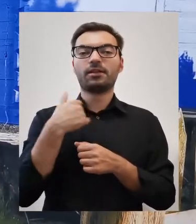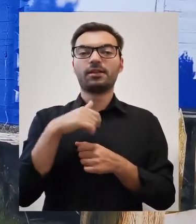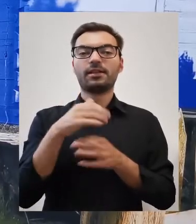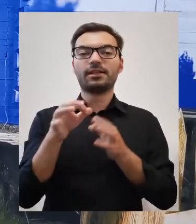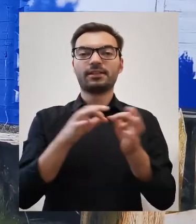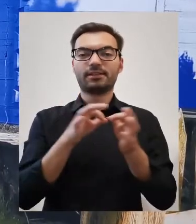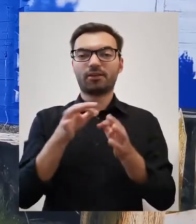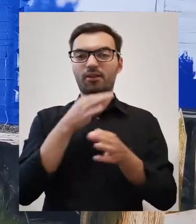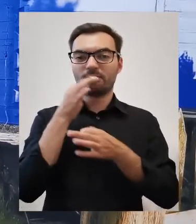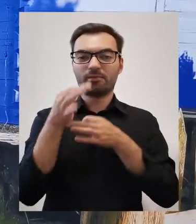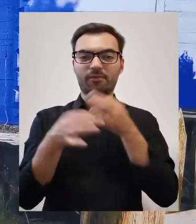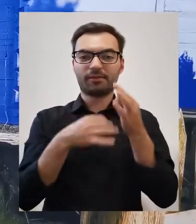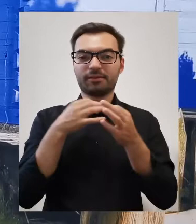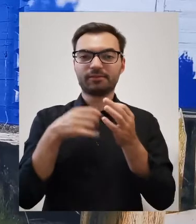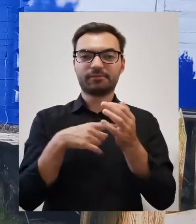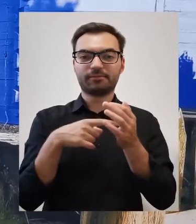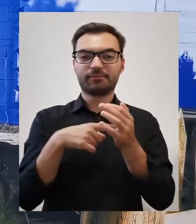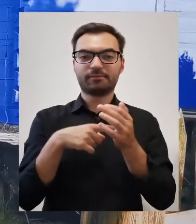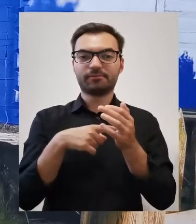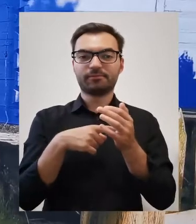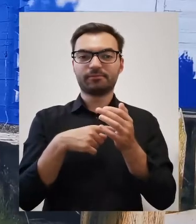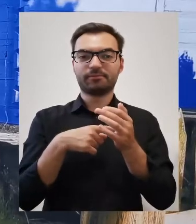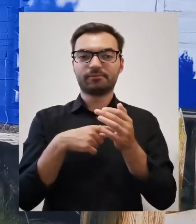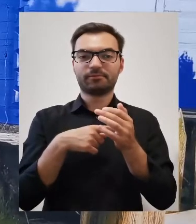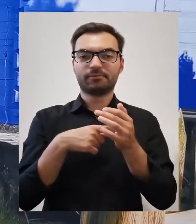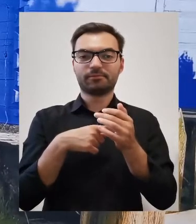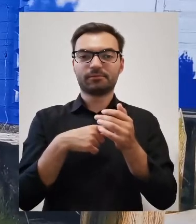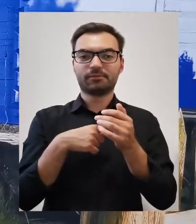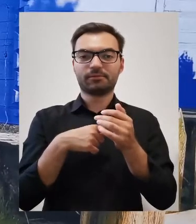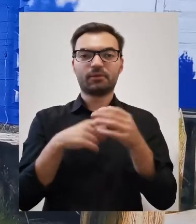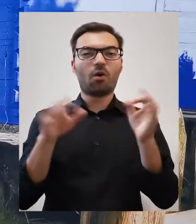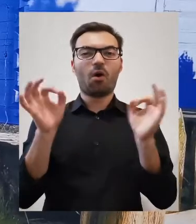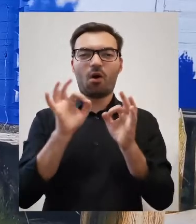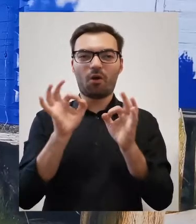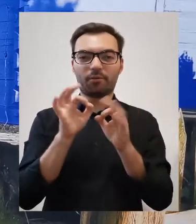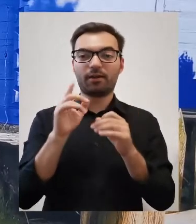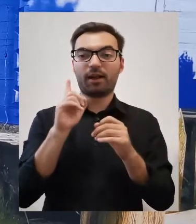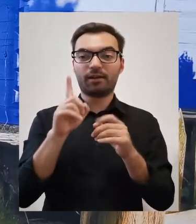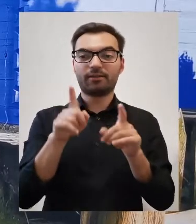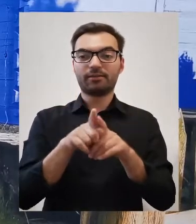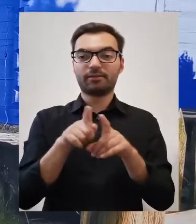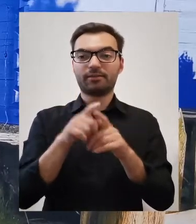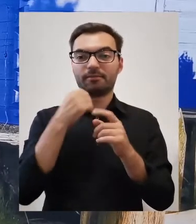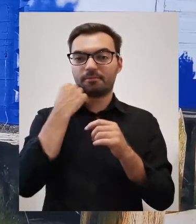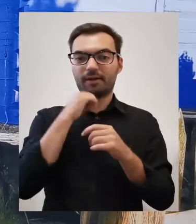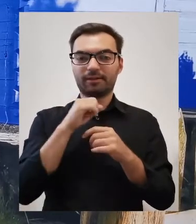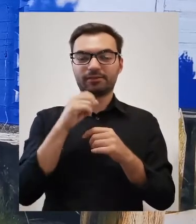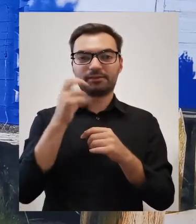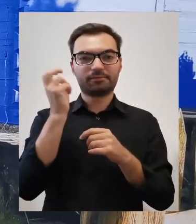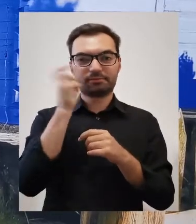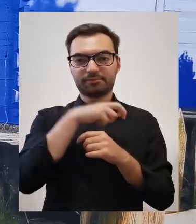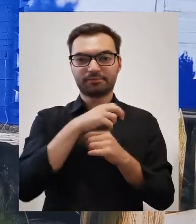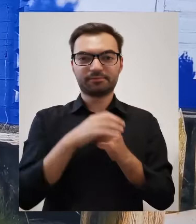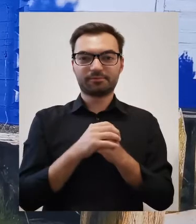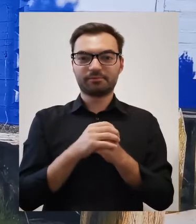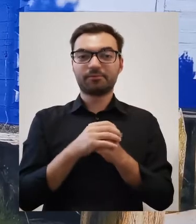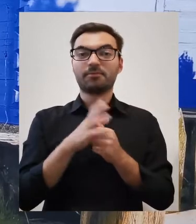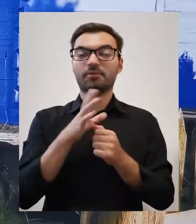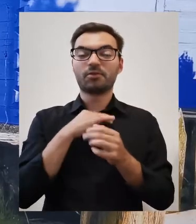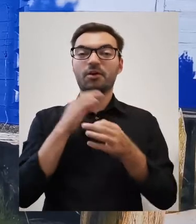opowiadać jeszcze takie historie, które nie tylko są straszliwe, ale również są bardzo